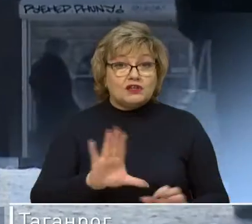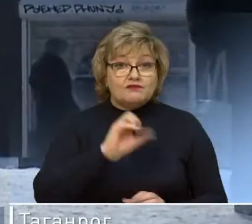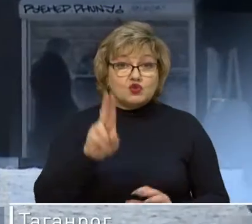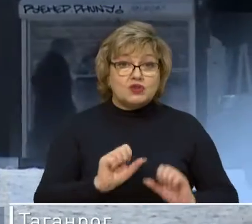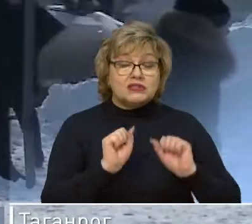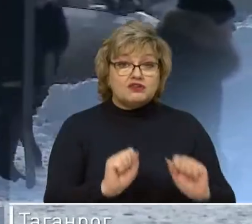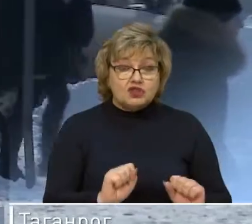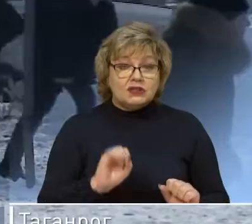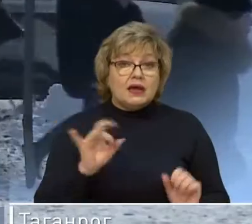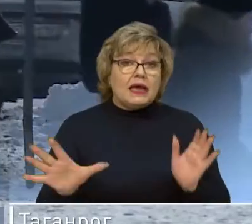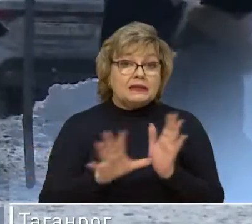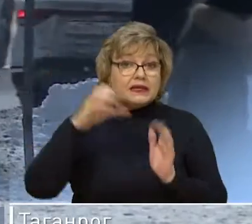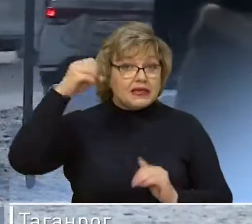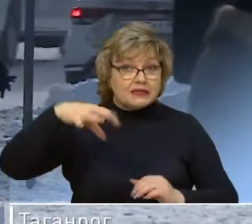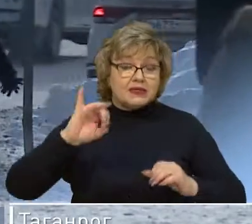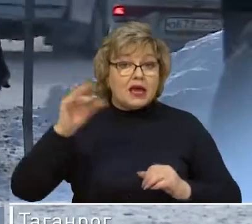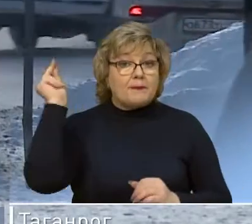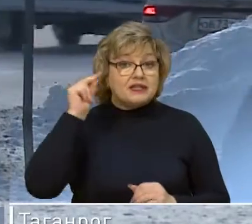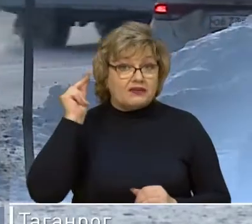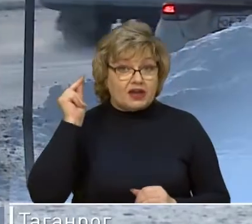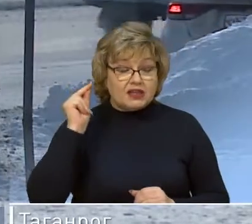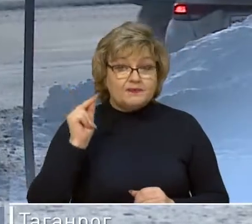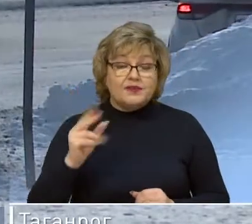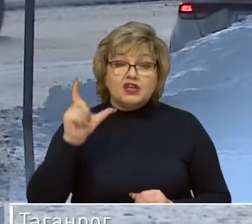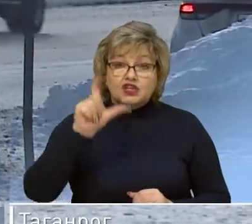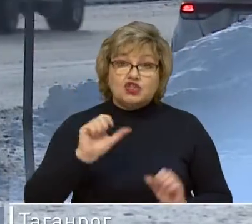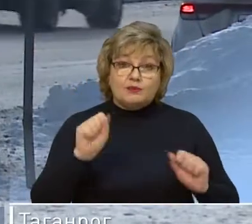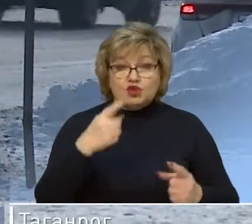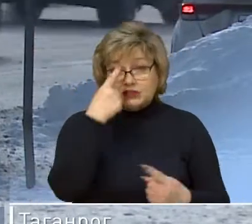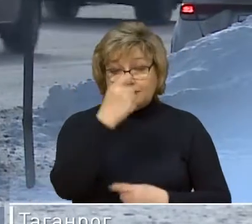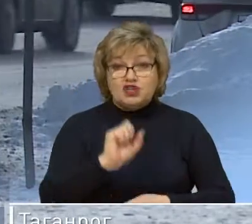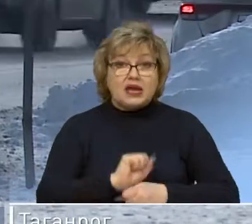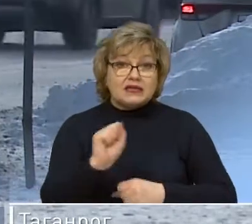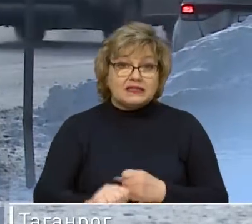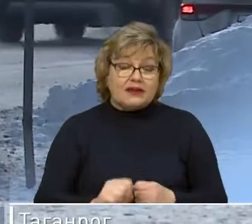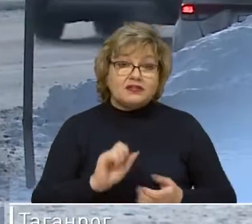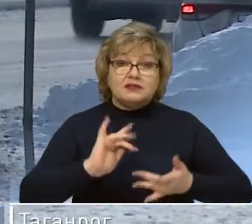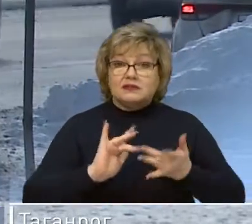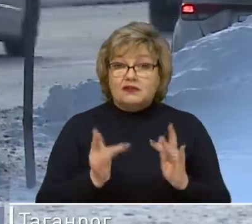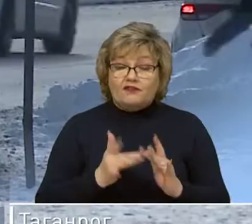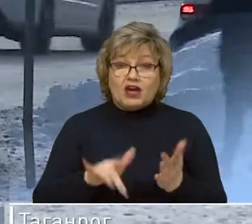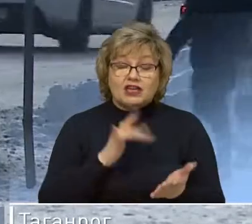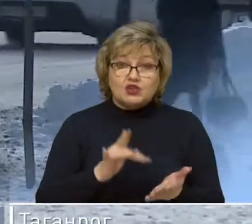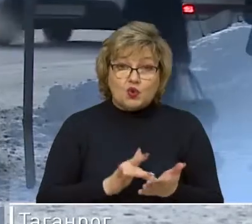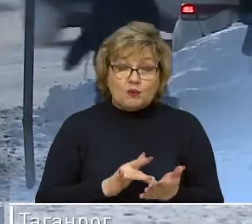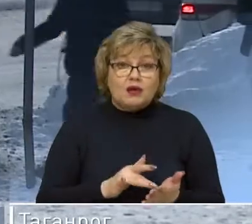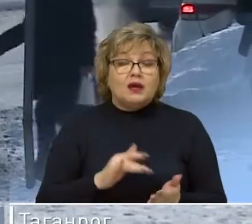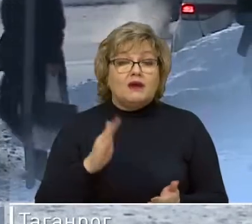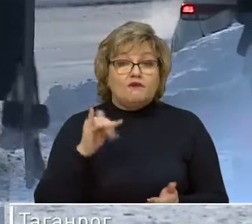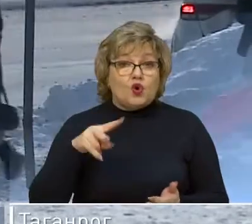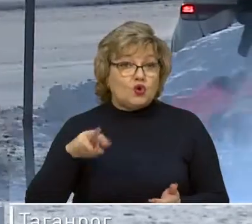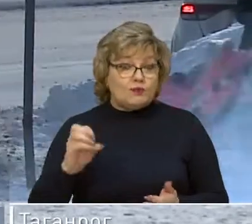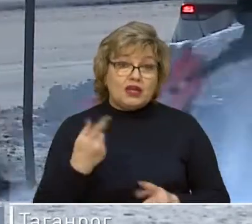соцзащите, энергетике и образовании. Житель может оставить сообщение в городском паблике, в социальных сетях, на форуме